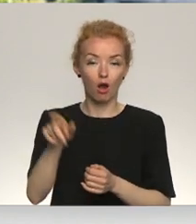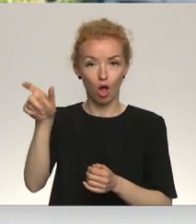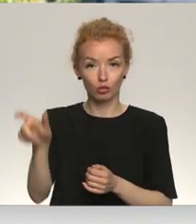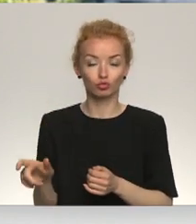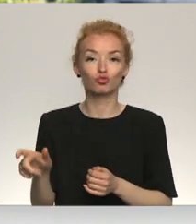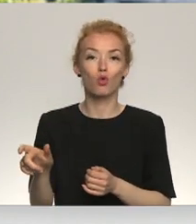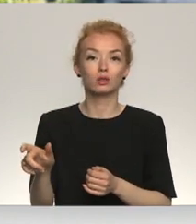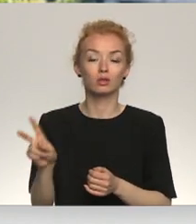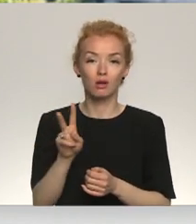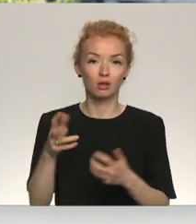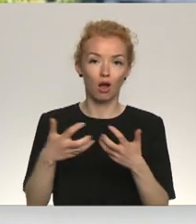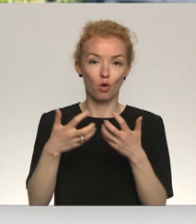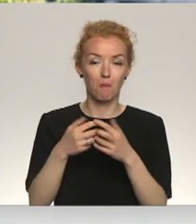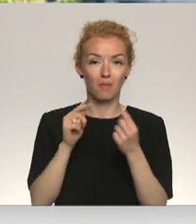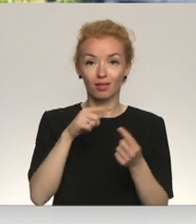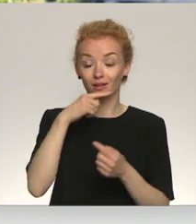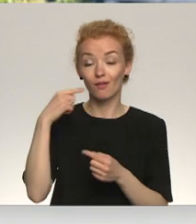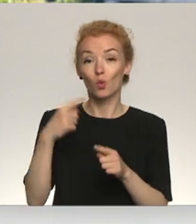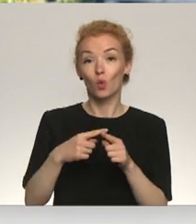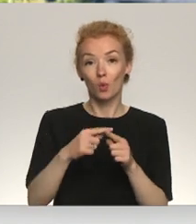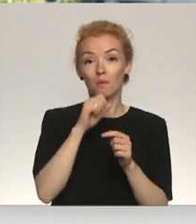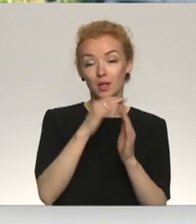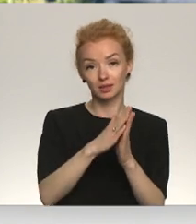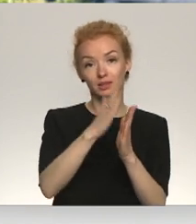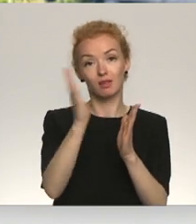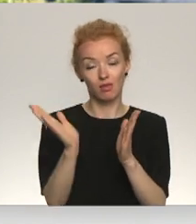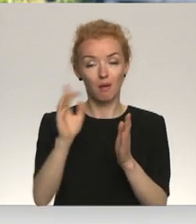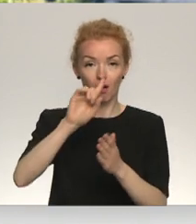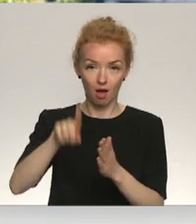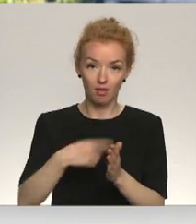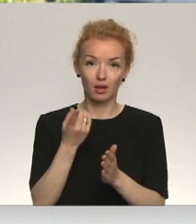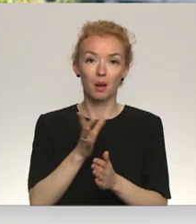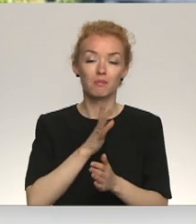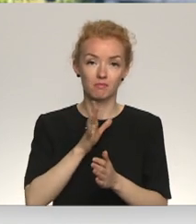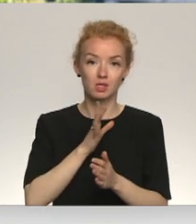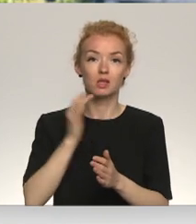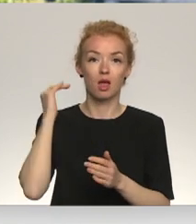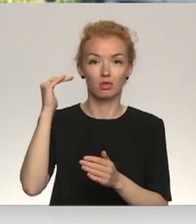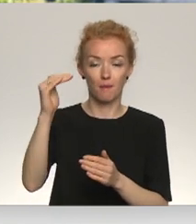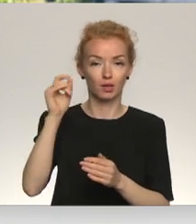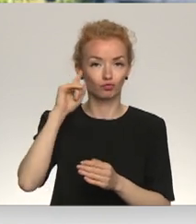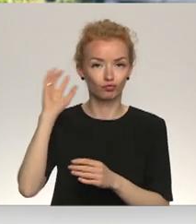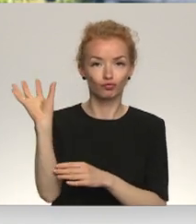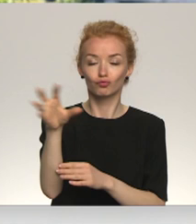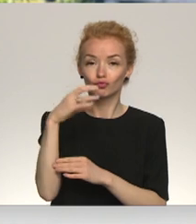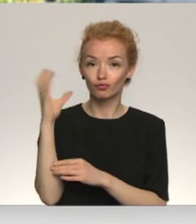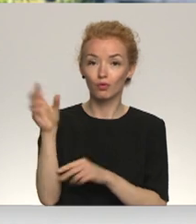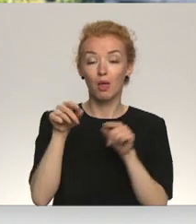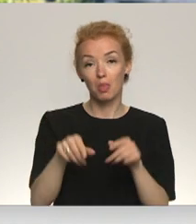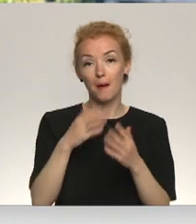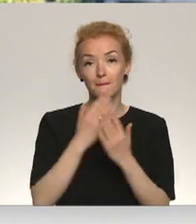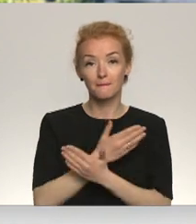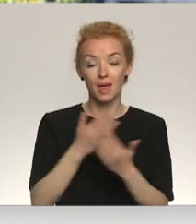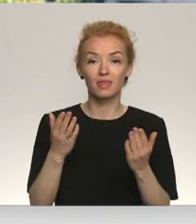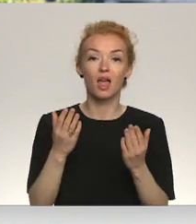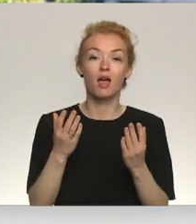izraisītījā karā, un īspēc tam, jā, īspēc tam atkal bija gājas trauksme. Tā šeit pēdējās dienās